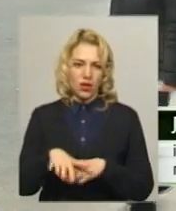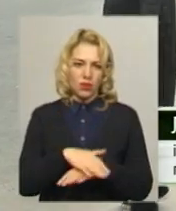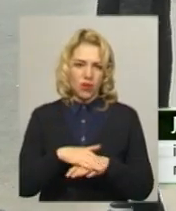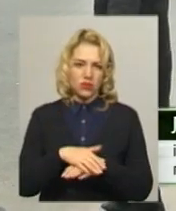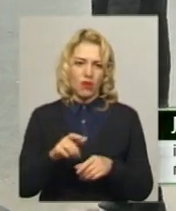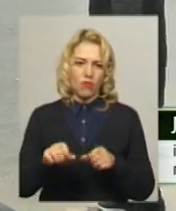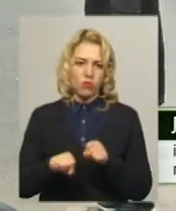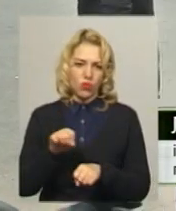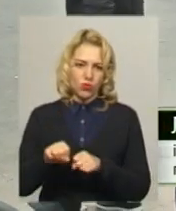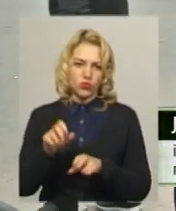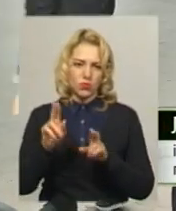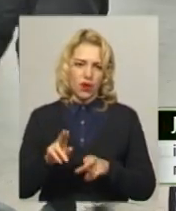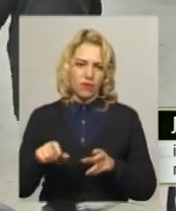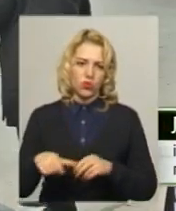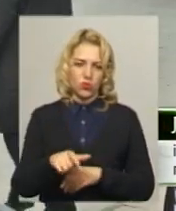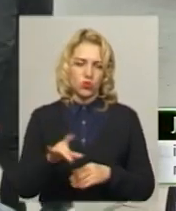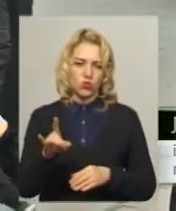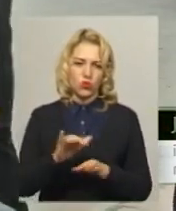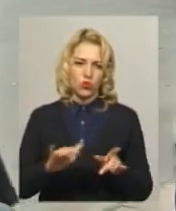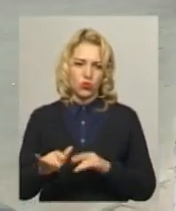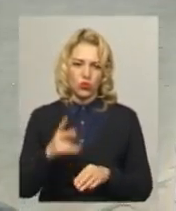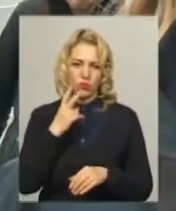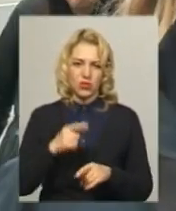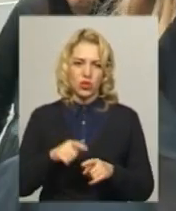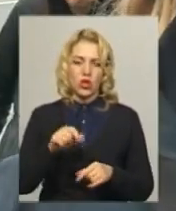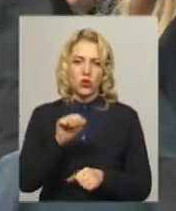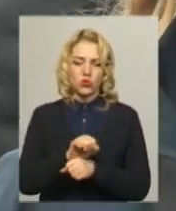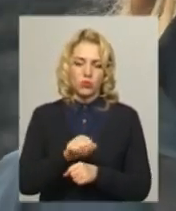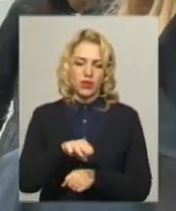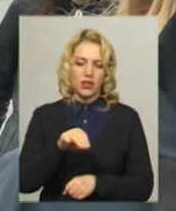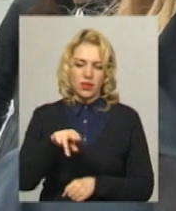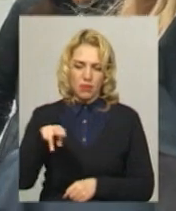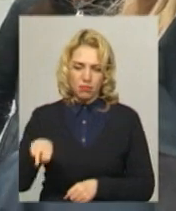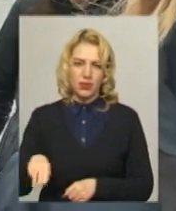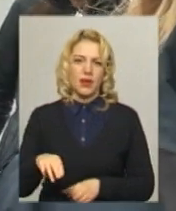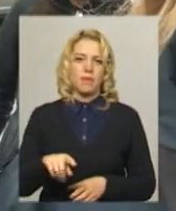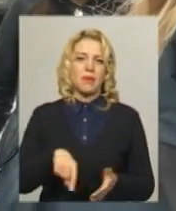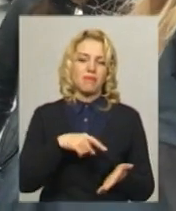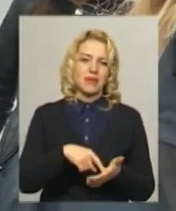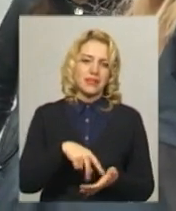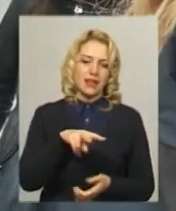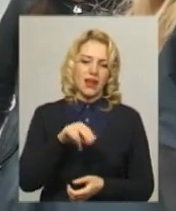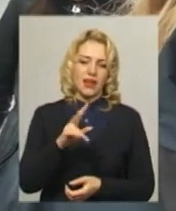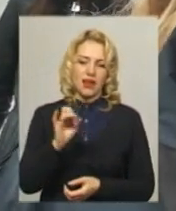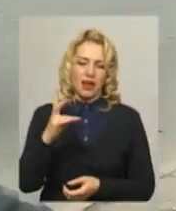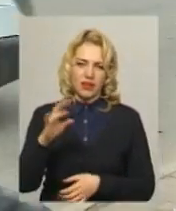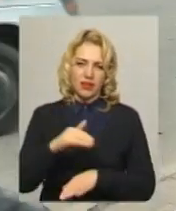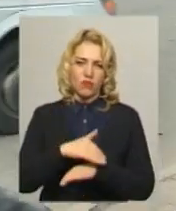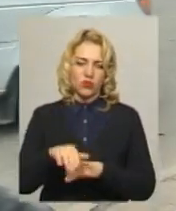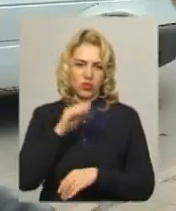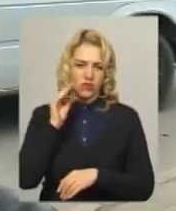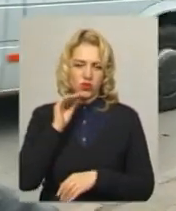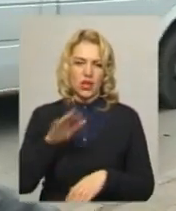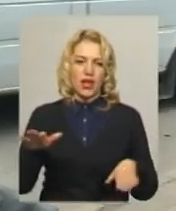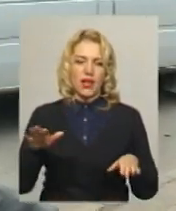порушують правила дорожнього руху. От ми бачимо тут зупинка темп, це біля міської лікарні по вулиці Шевченко, біля